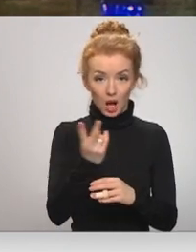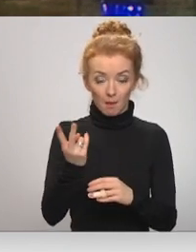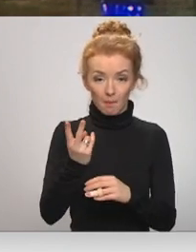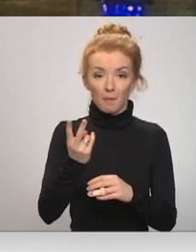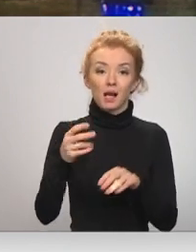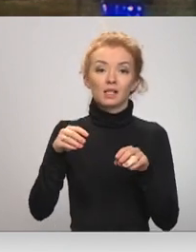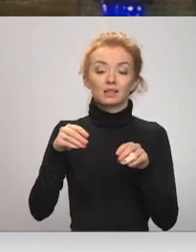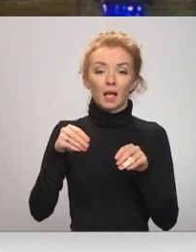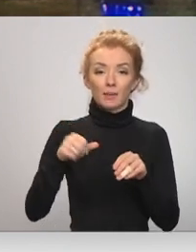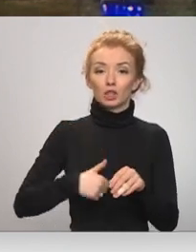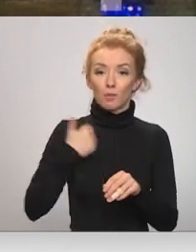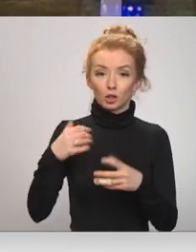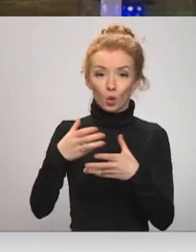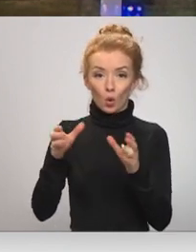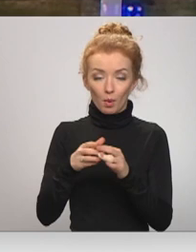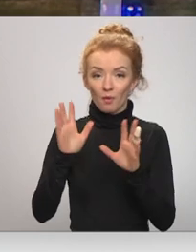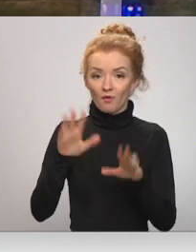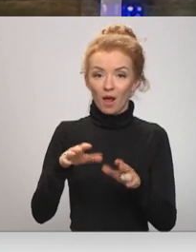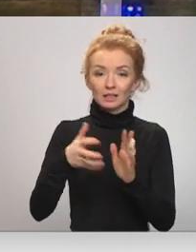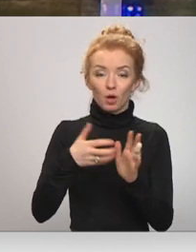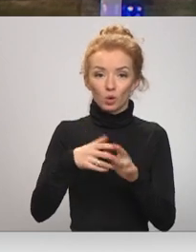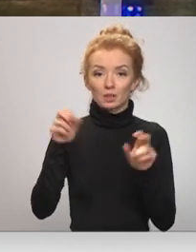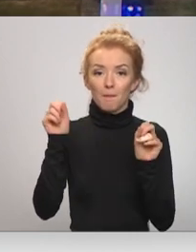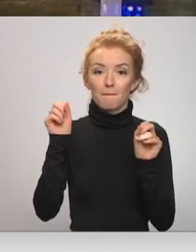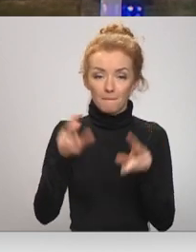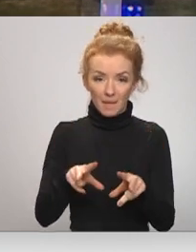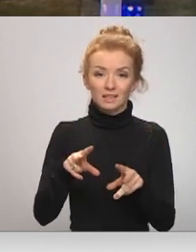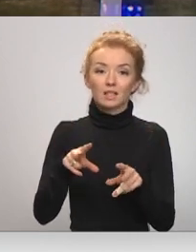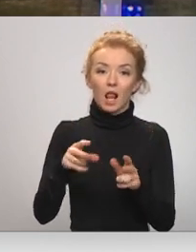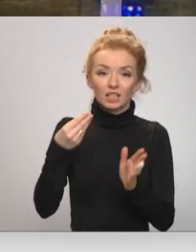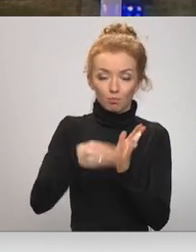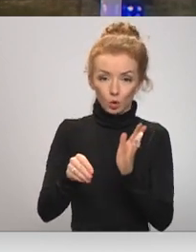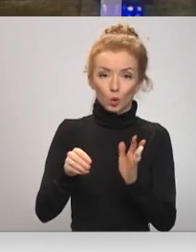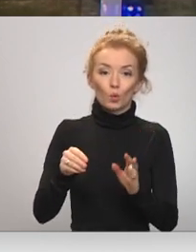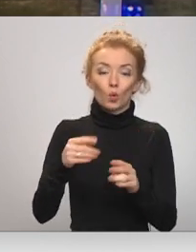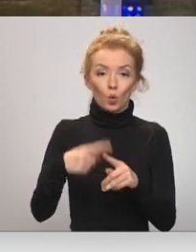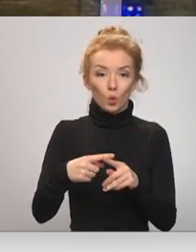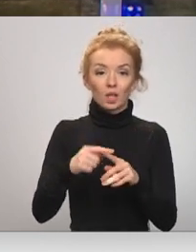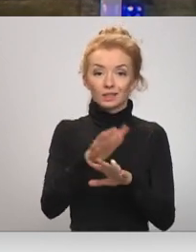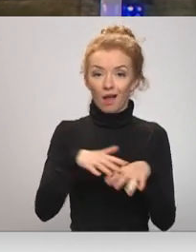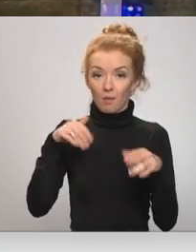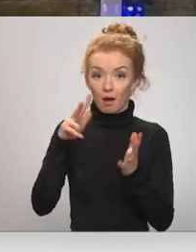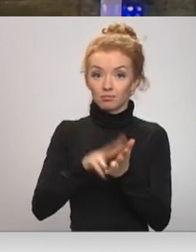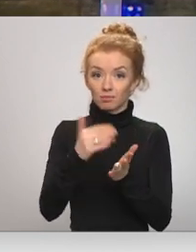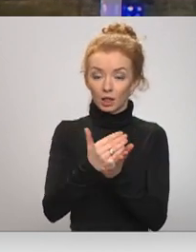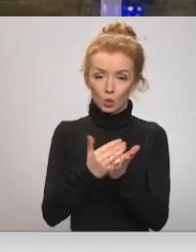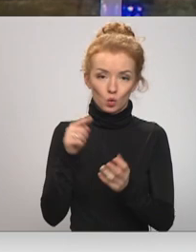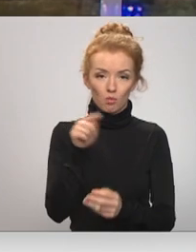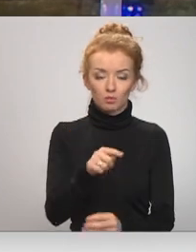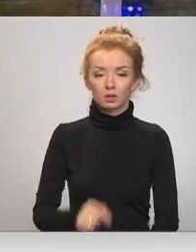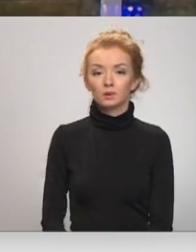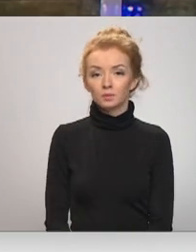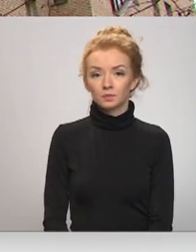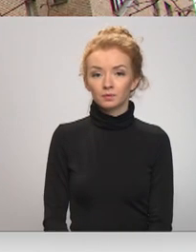kopība varēs izmantot speciālas izpirkuma tiesības uz zemes īpašniekam piedrošo zemi. Par saimus pieņemto likumu turpina Madara Līcīte.